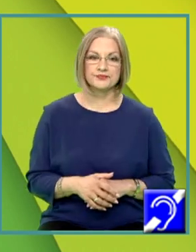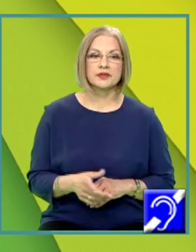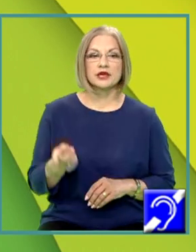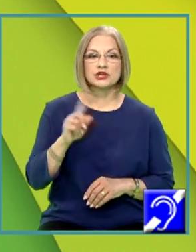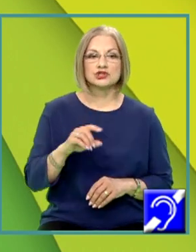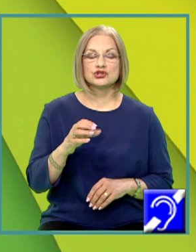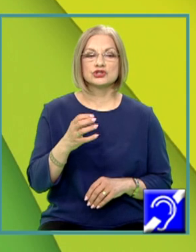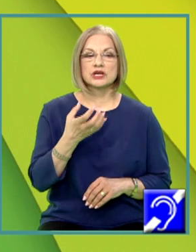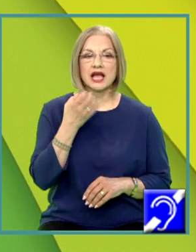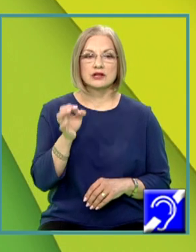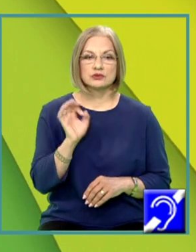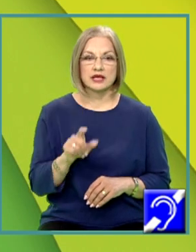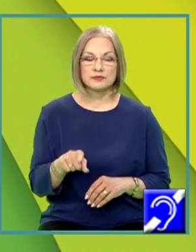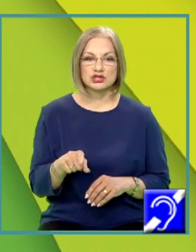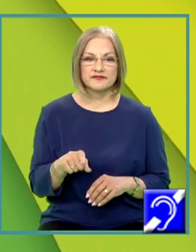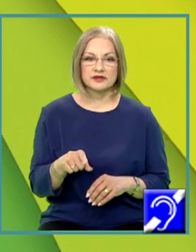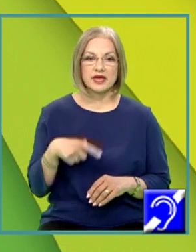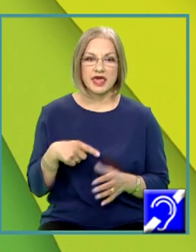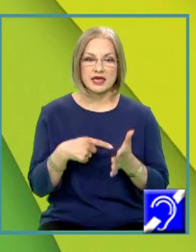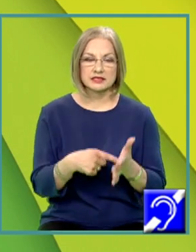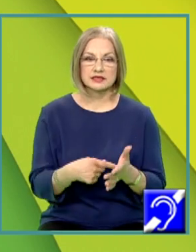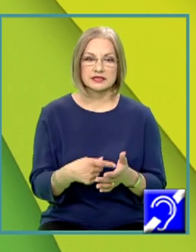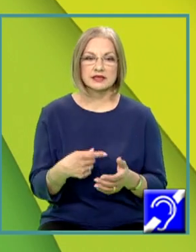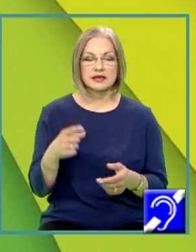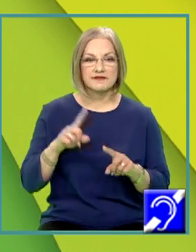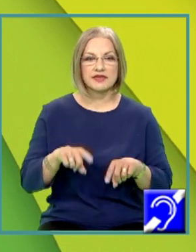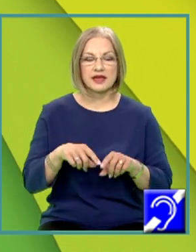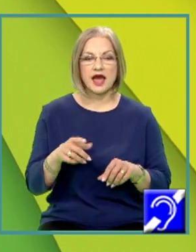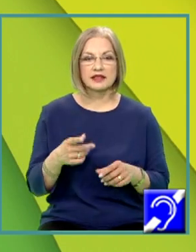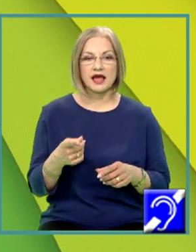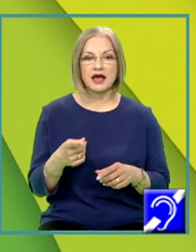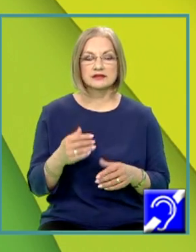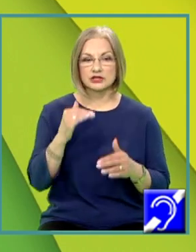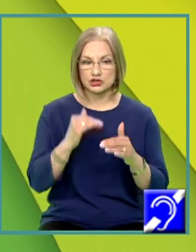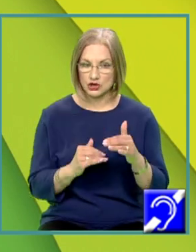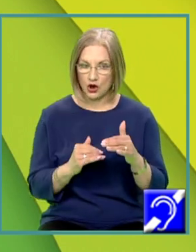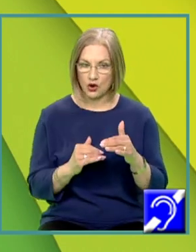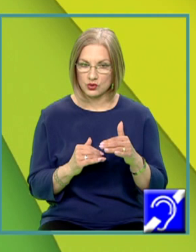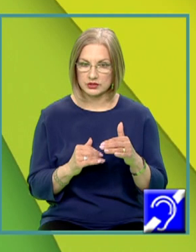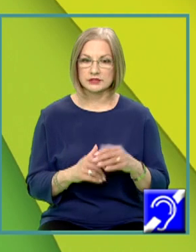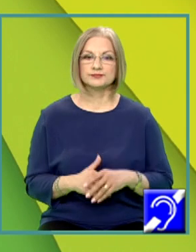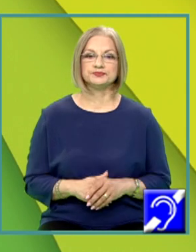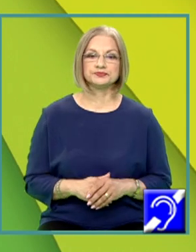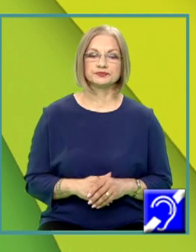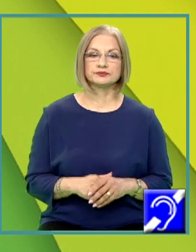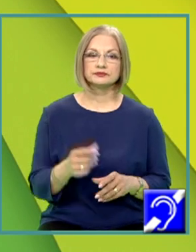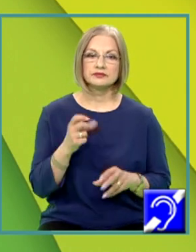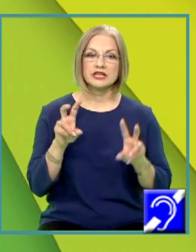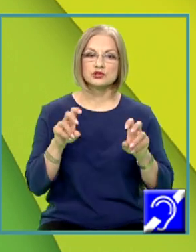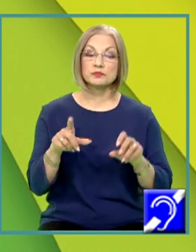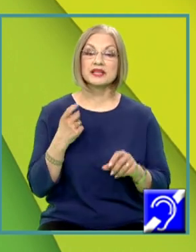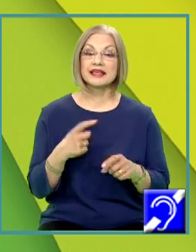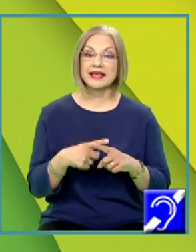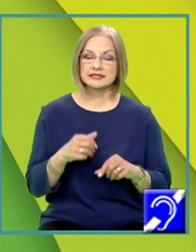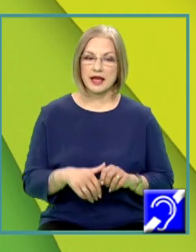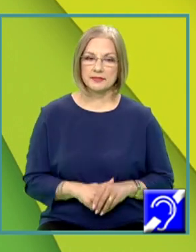căldura specifică este indicată de fiecare dată în partea de jos a subiectului de examen.